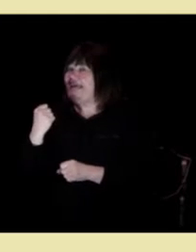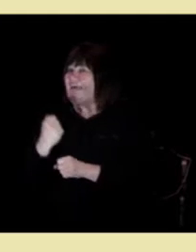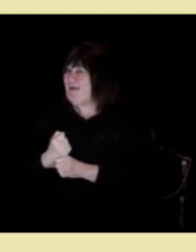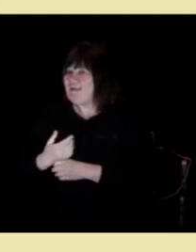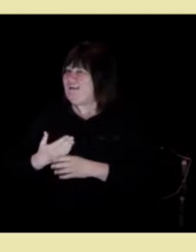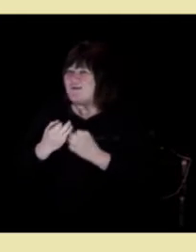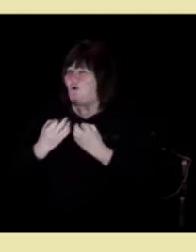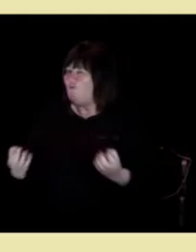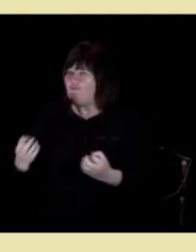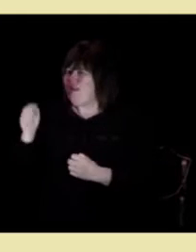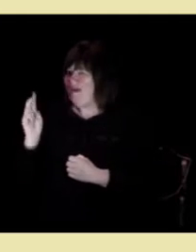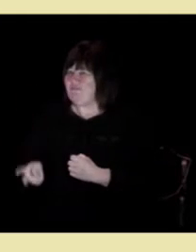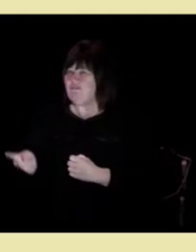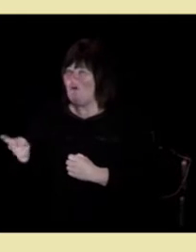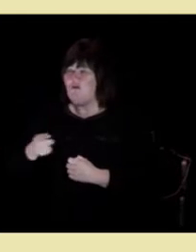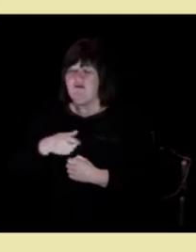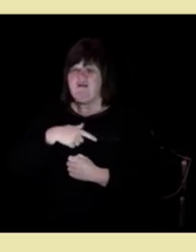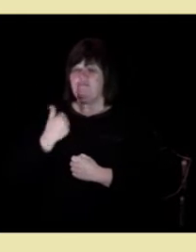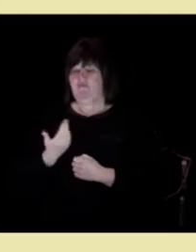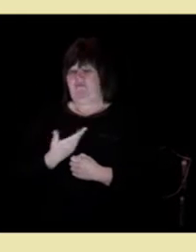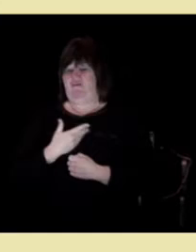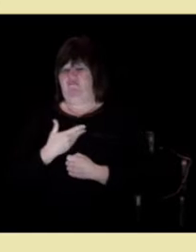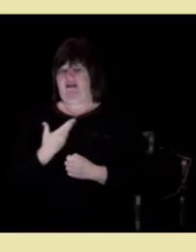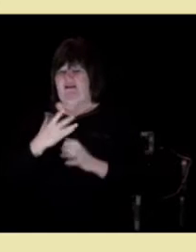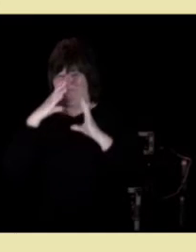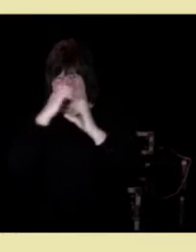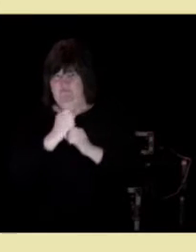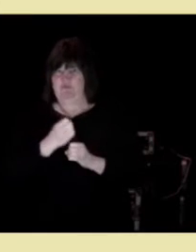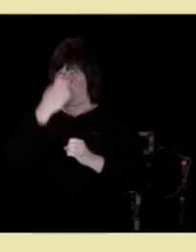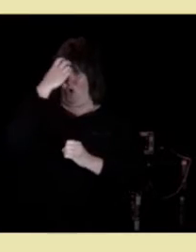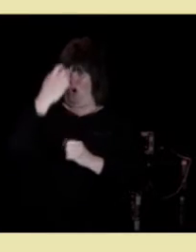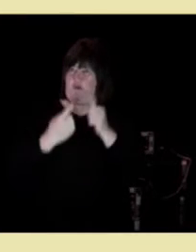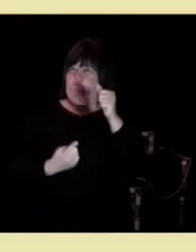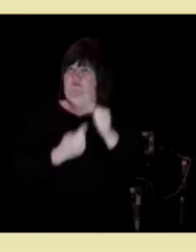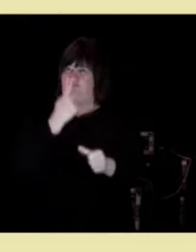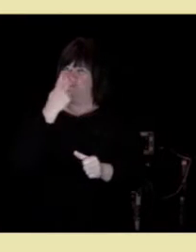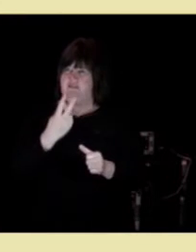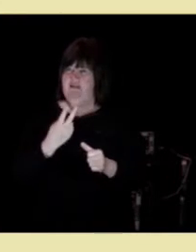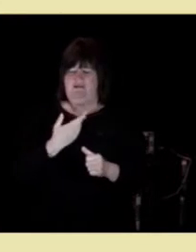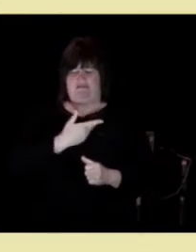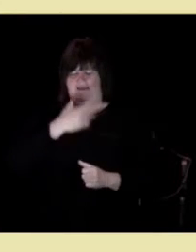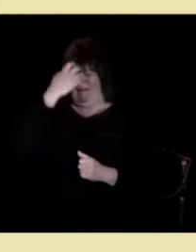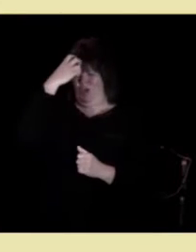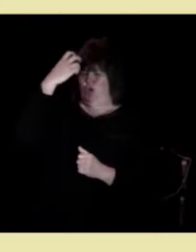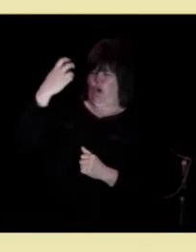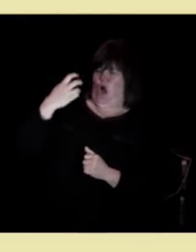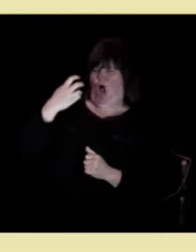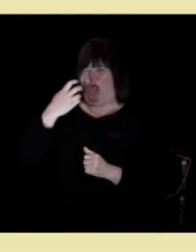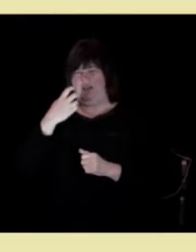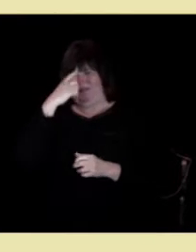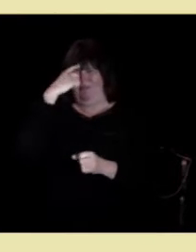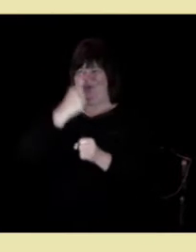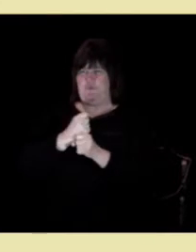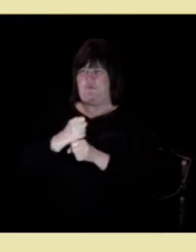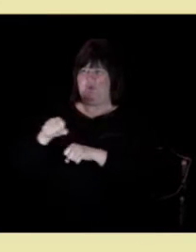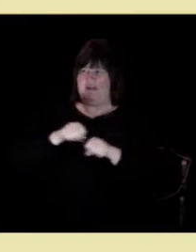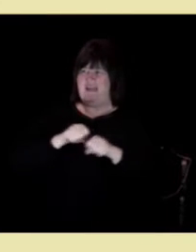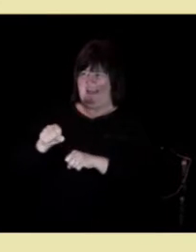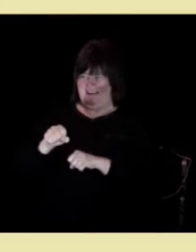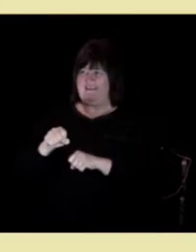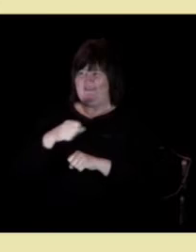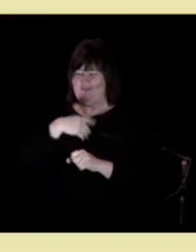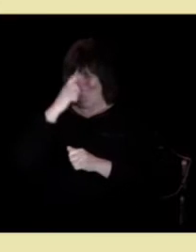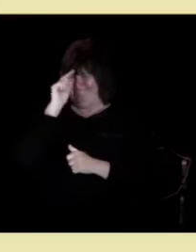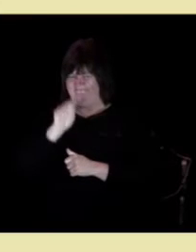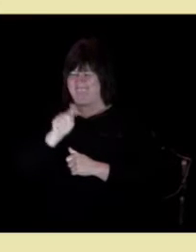Men vi legger jo veldig vekk på at kongen skal se meldingen først. Dette er en veldig royal, tror, regjering, så det er vi opptatt av. Men